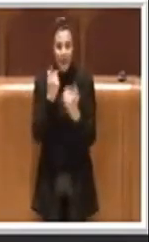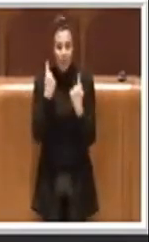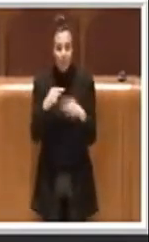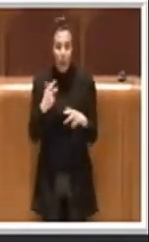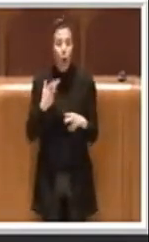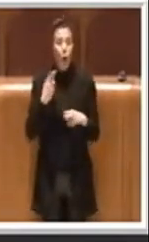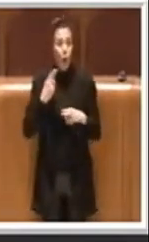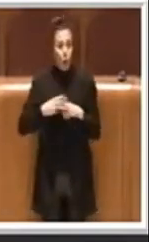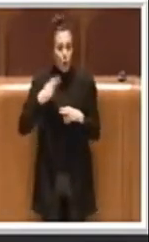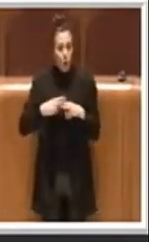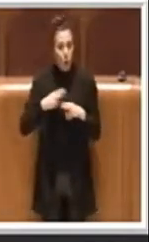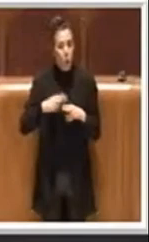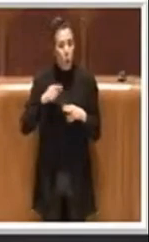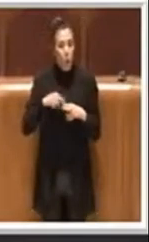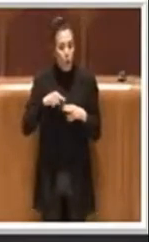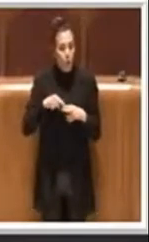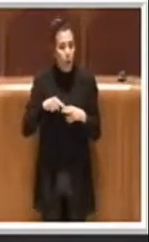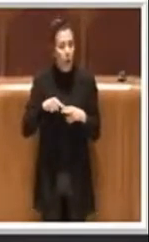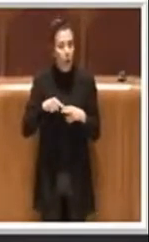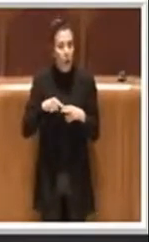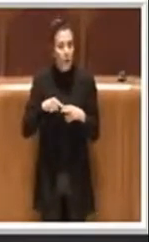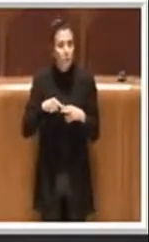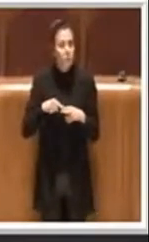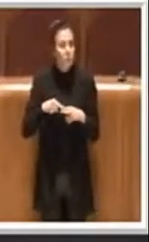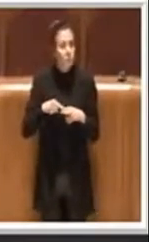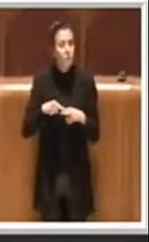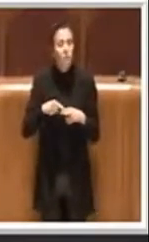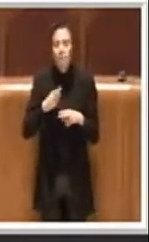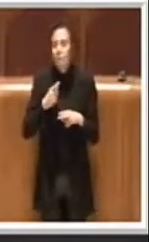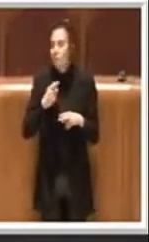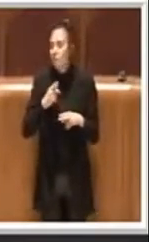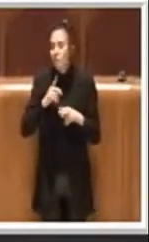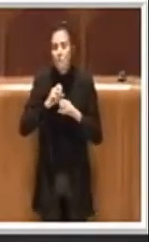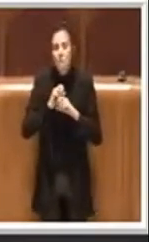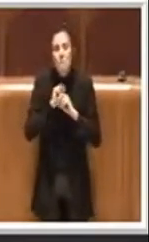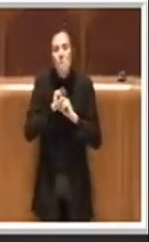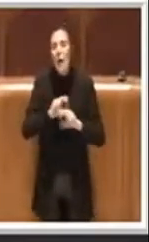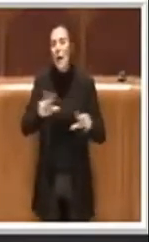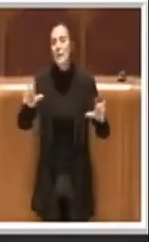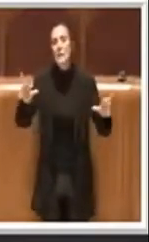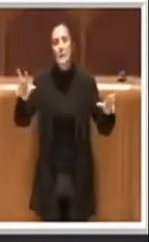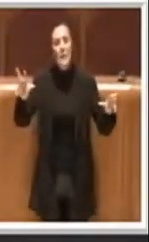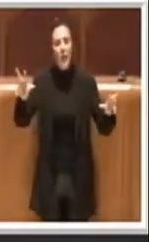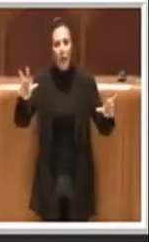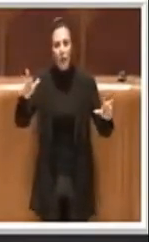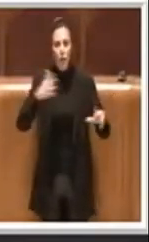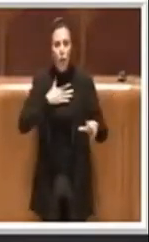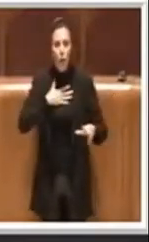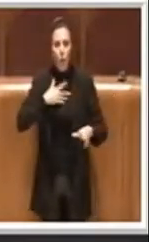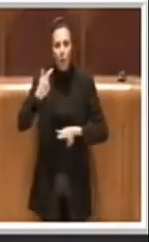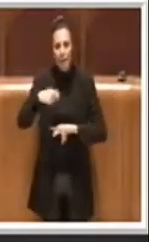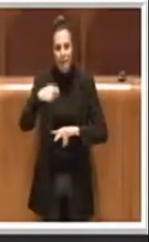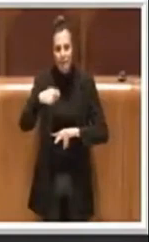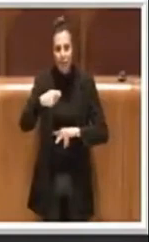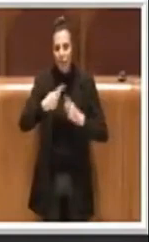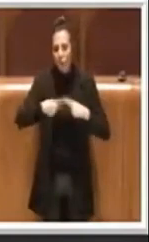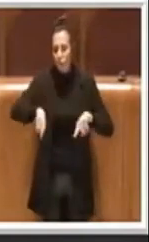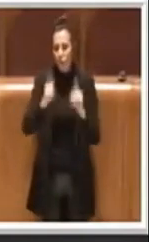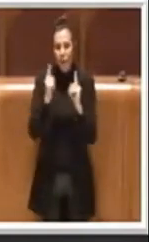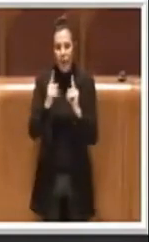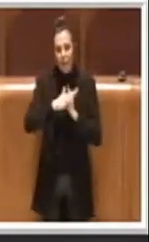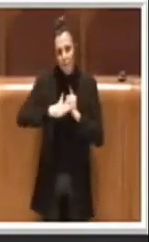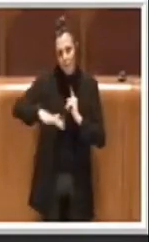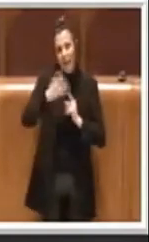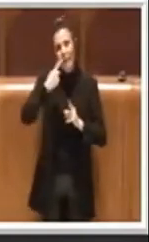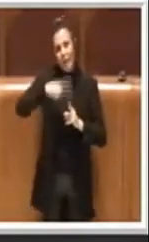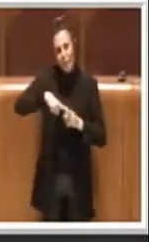su questo deve dare un messaggio chiaro. come Presidente della Commissione Ambiente e come rappresentante ovviamente in questo momento